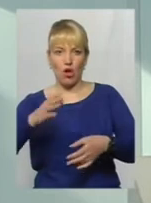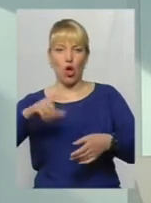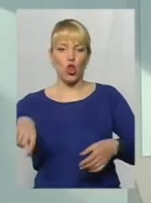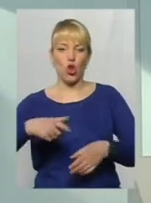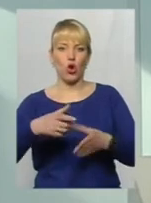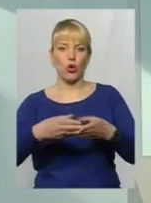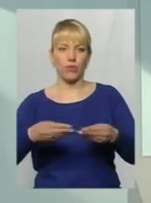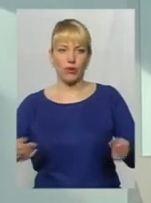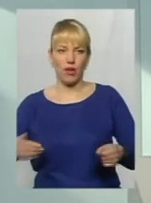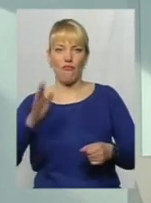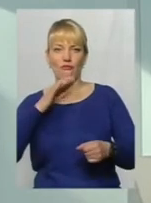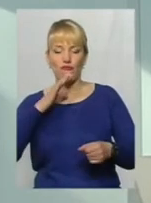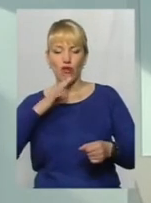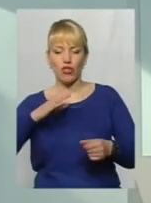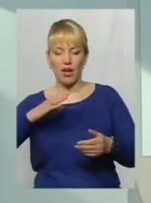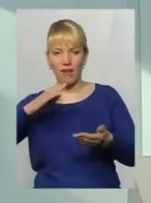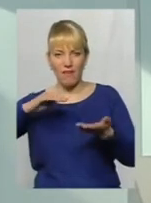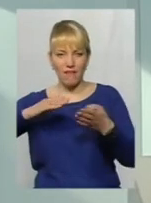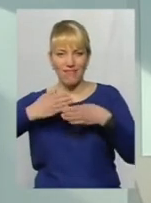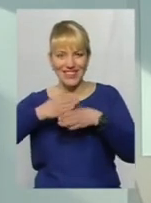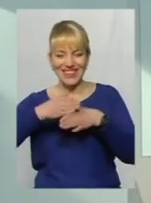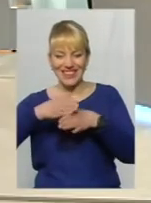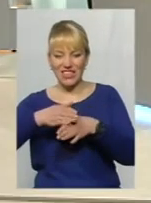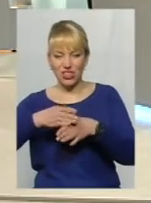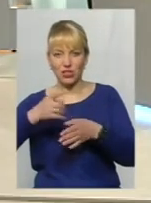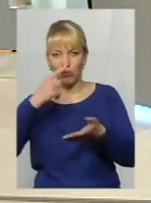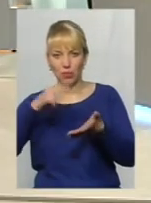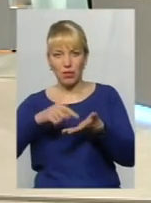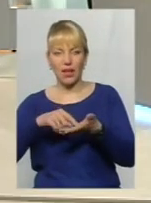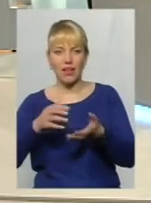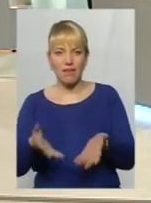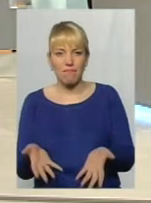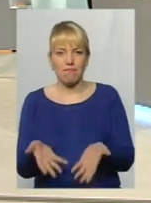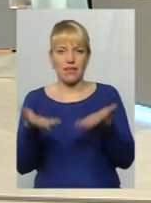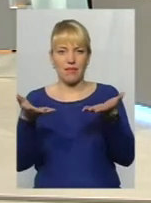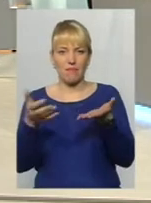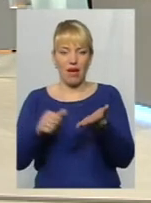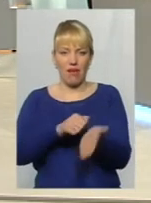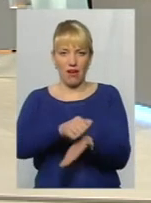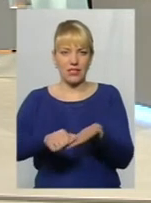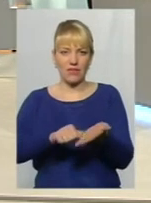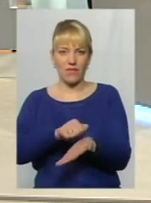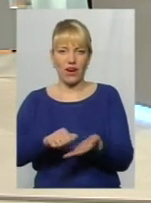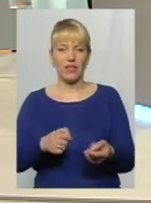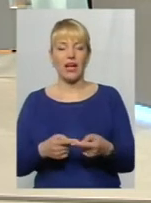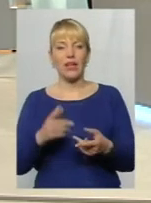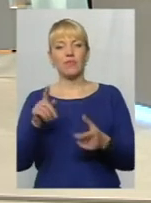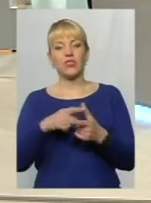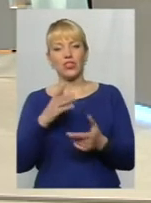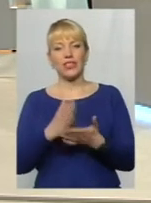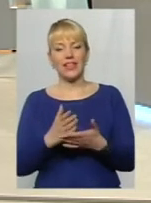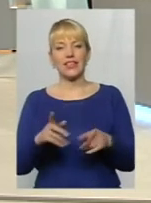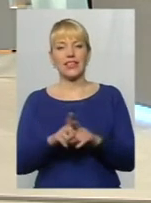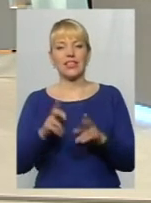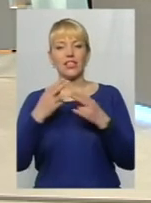вода зайшла в шпарини і піднімає асфальт. Скажіть, а є технологія, яка максимально пристосована для наших умов,